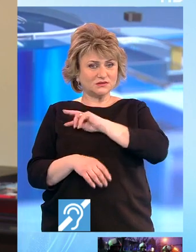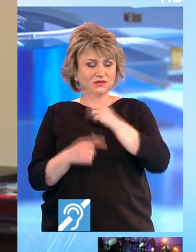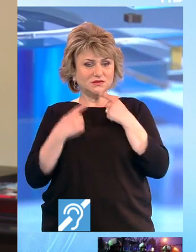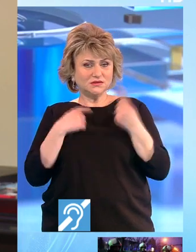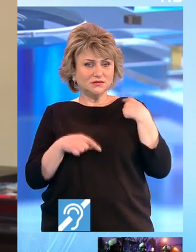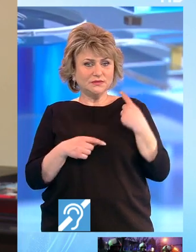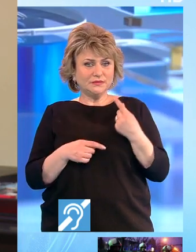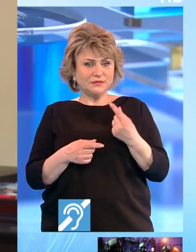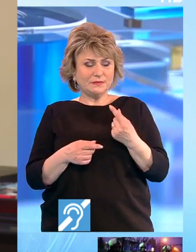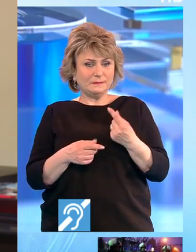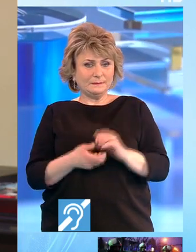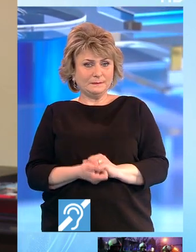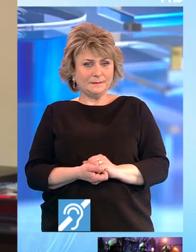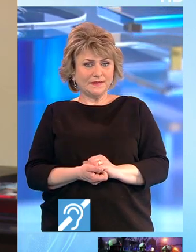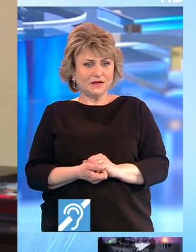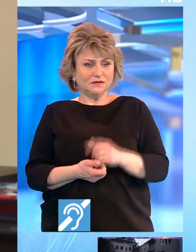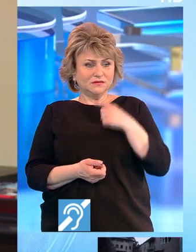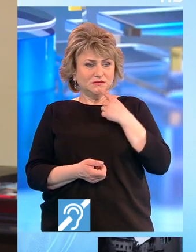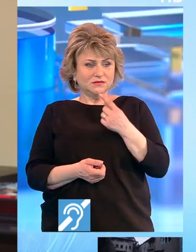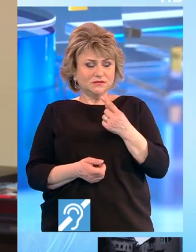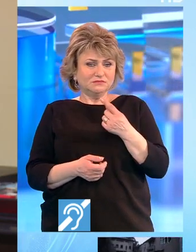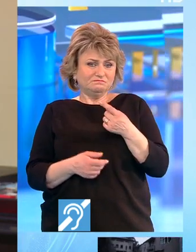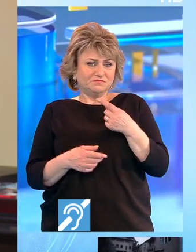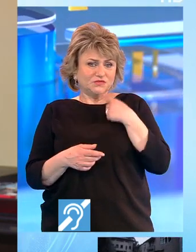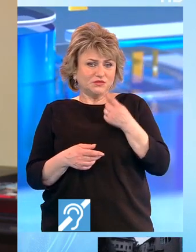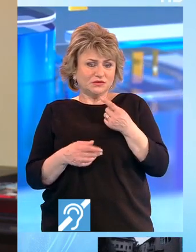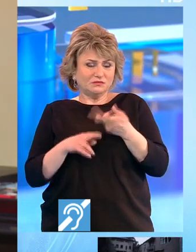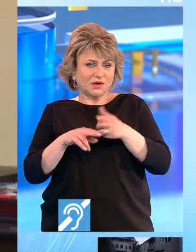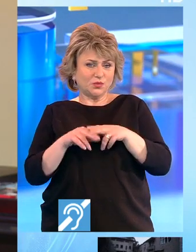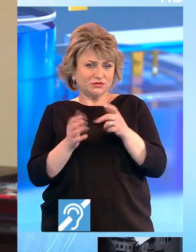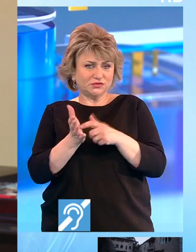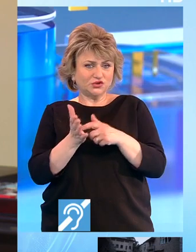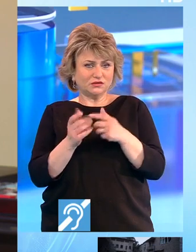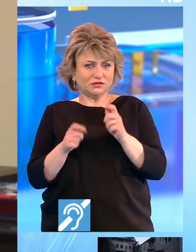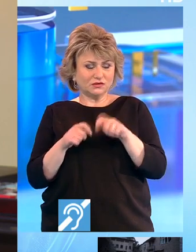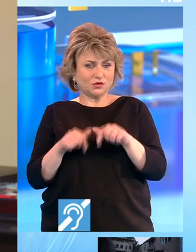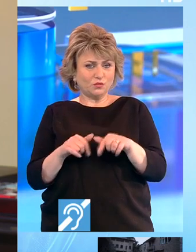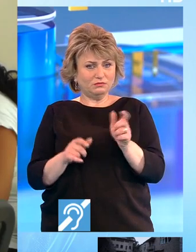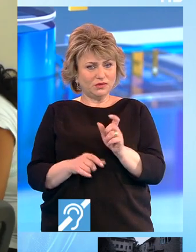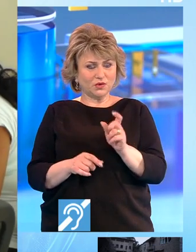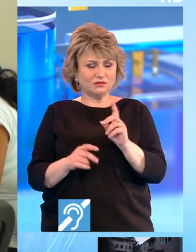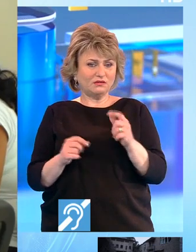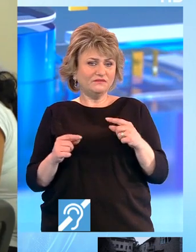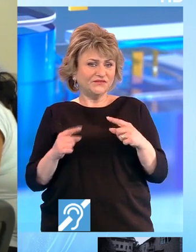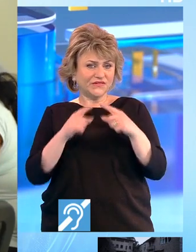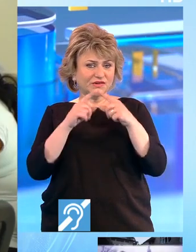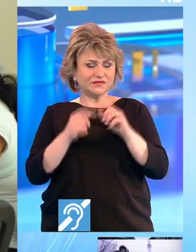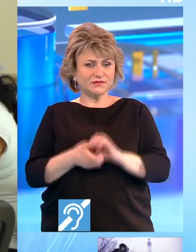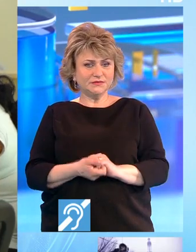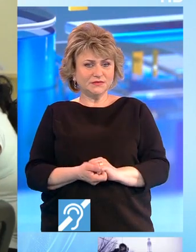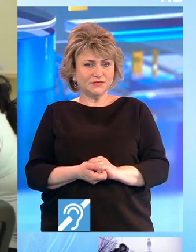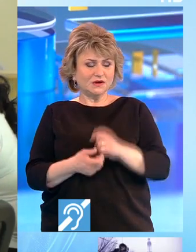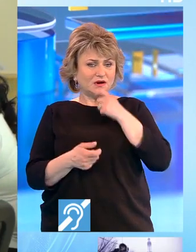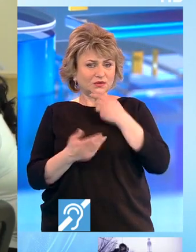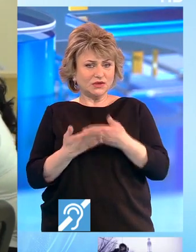în jur de 200 de cereri pe zi, practic în perioada de vârf. A programului, anul